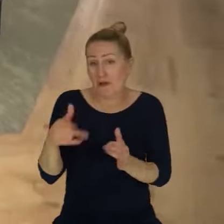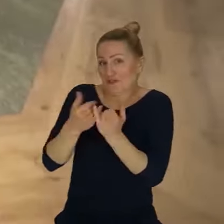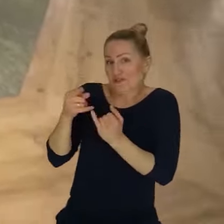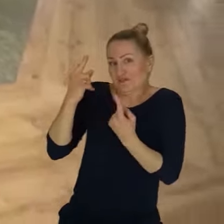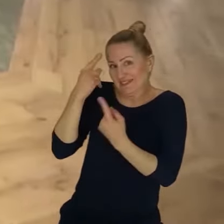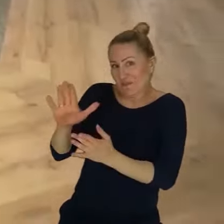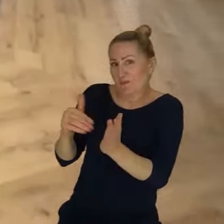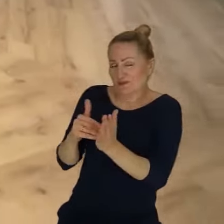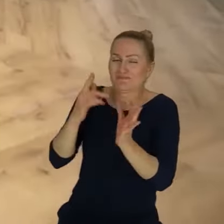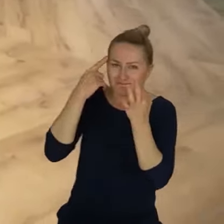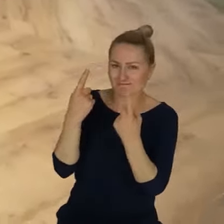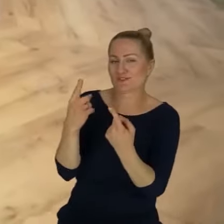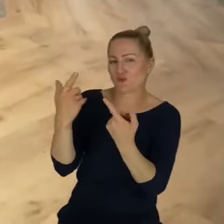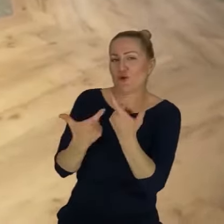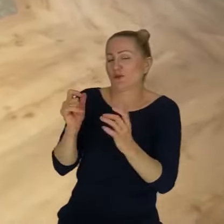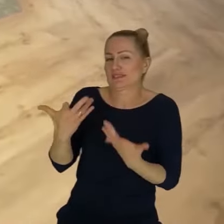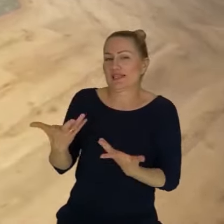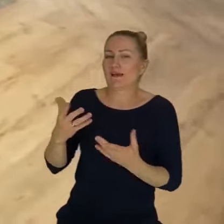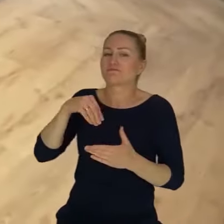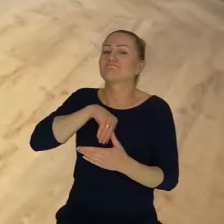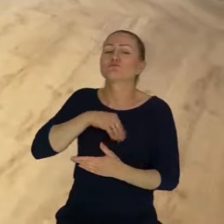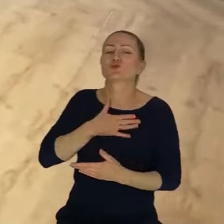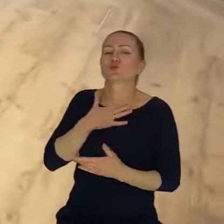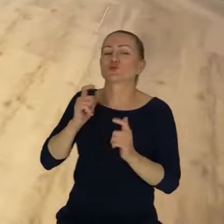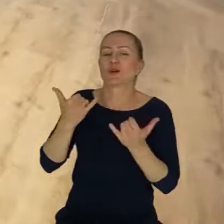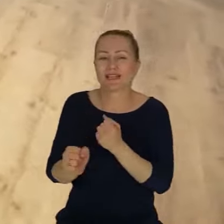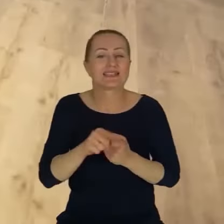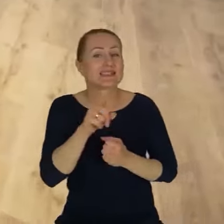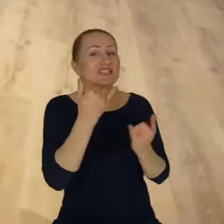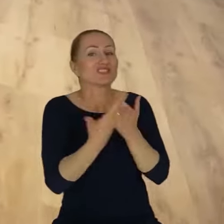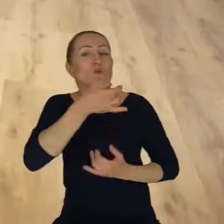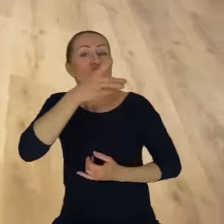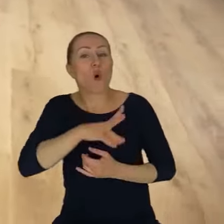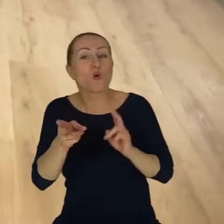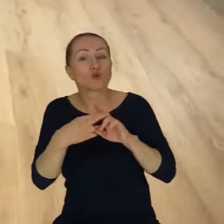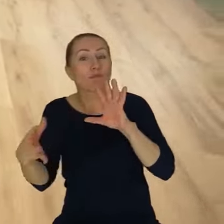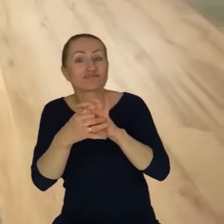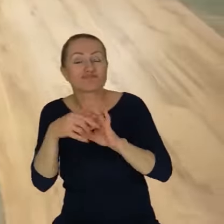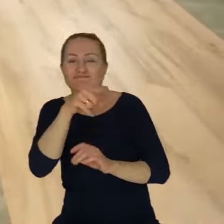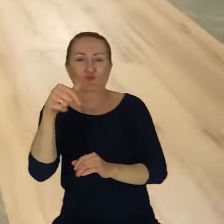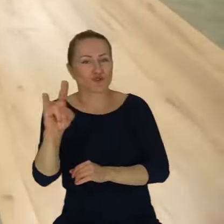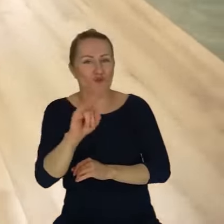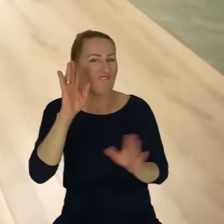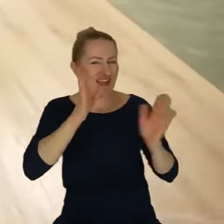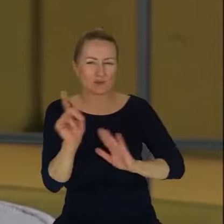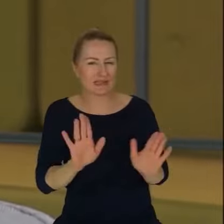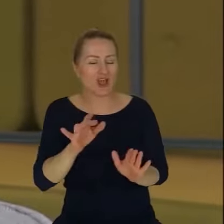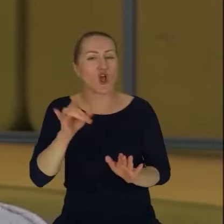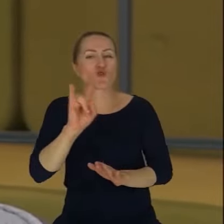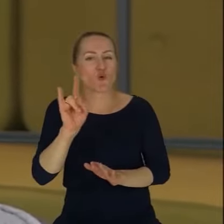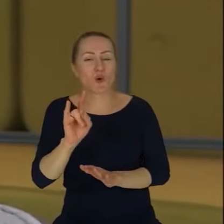nie musisz być na Facebooku, bo powinieneś być na YouTubie, jeżeli chcesz dotrzeć do młodszych. Ale na razie nie mam takiej potrzeby.